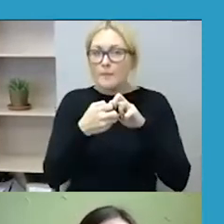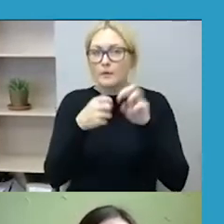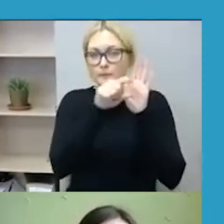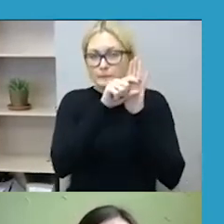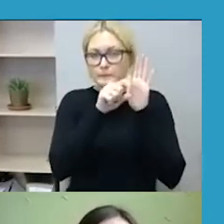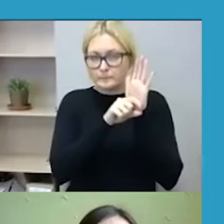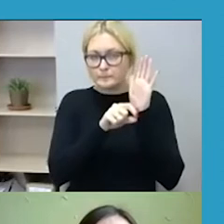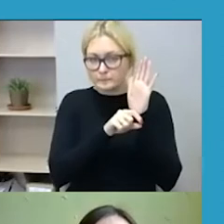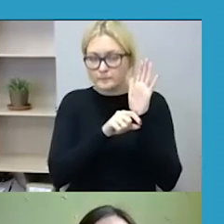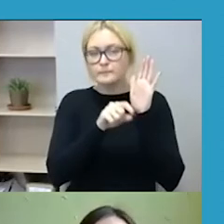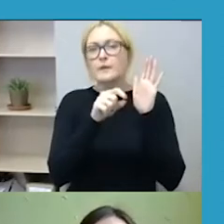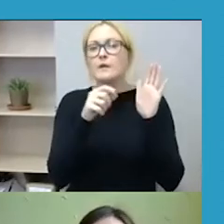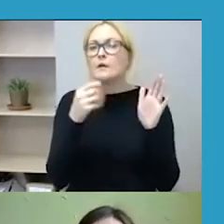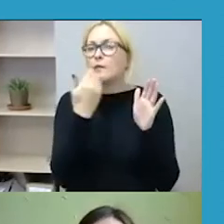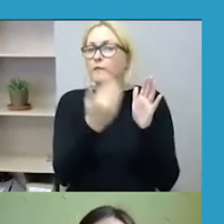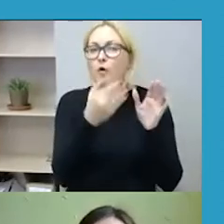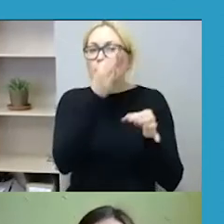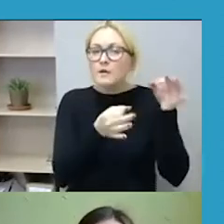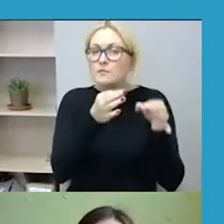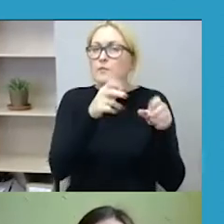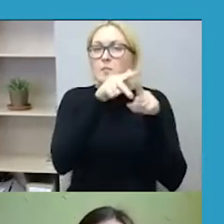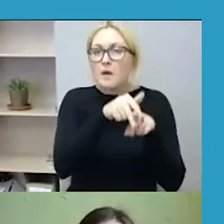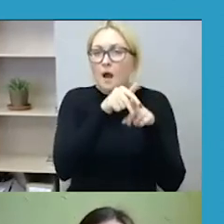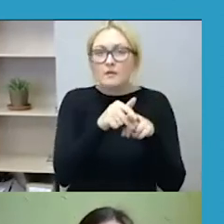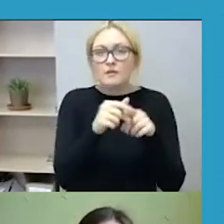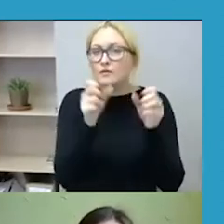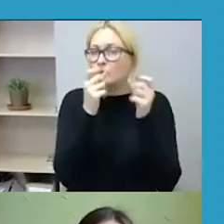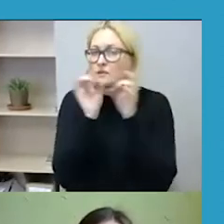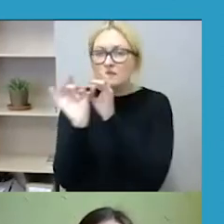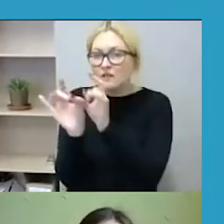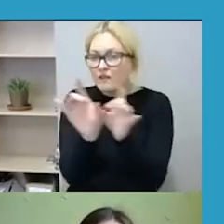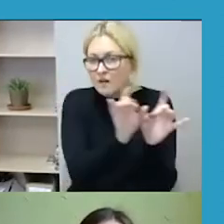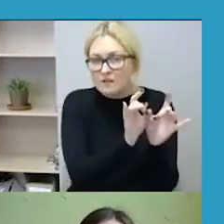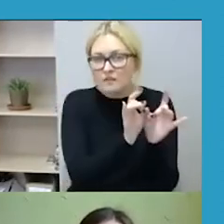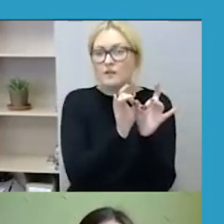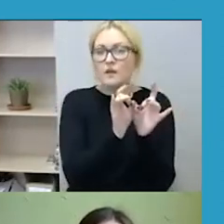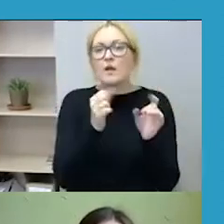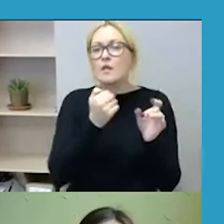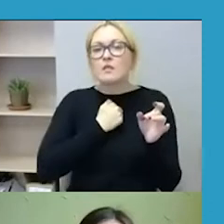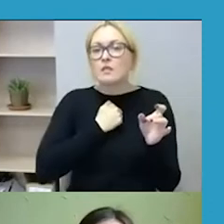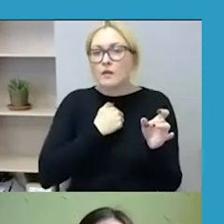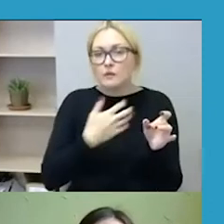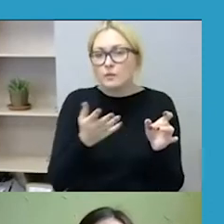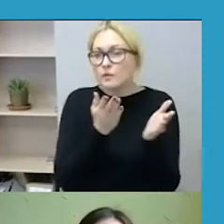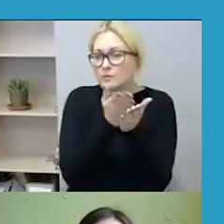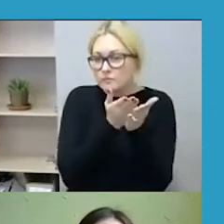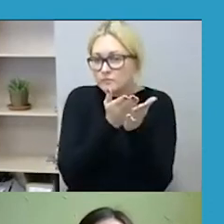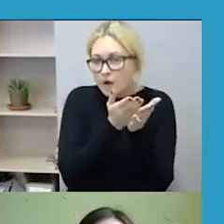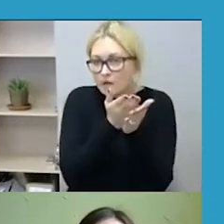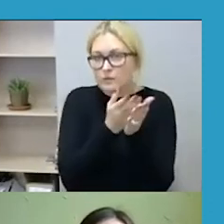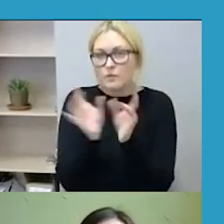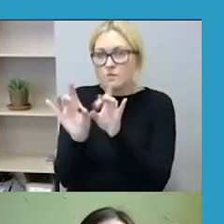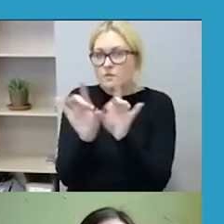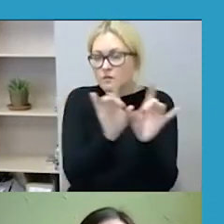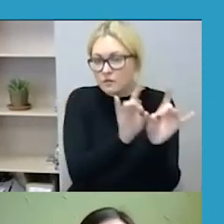kalbą. Tai yra teismų praktikos nevienadumas ir skirtingas jos traktavimas atliekant iki teisminius tyrimus. Praktika,